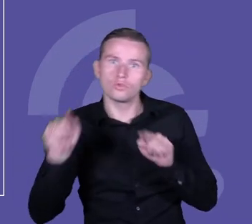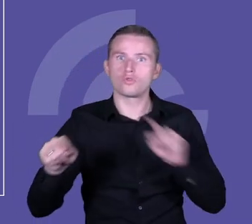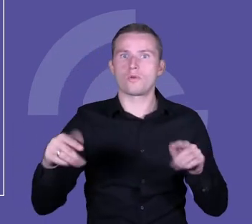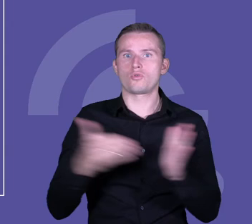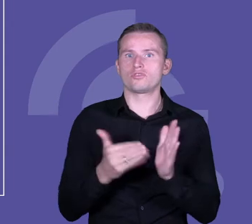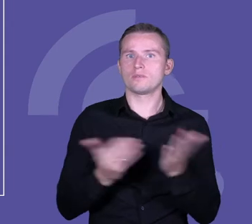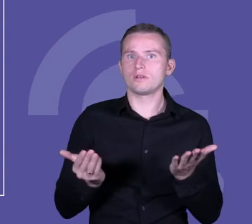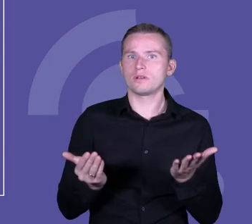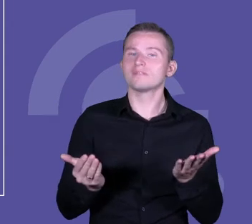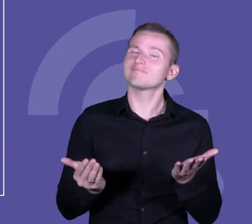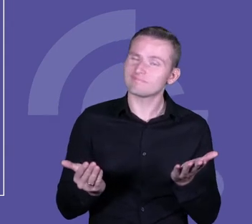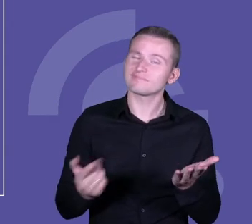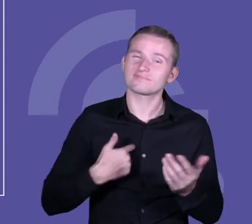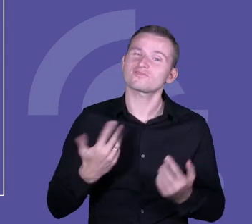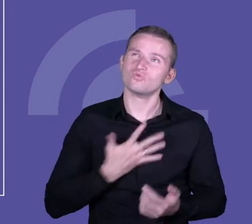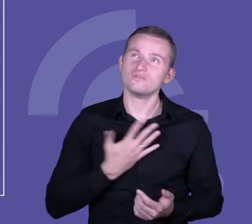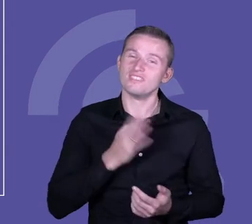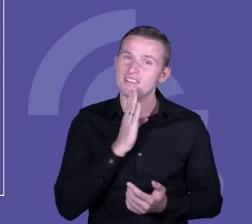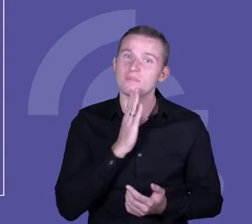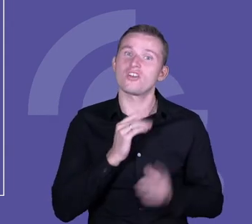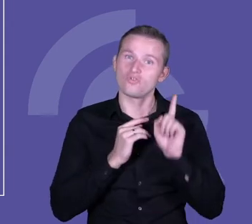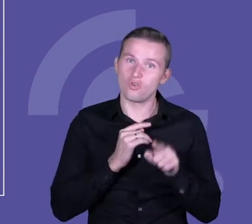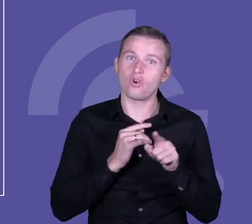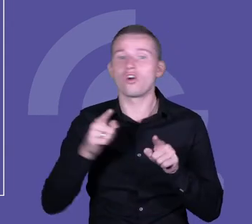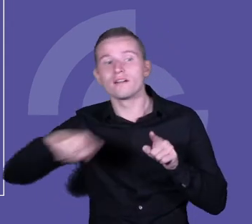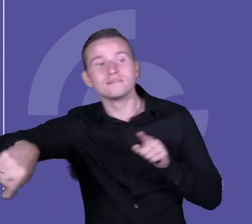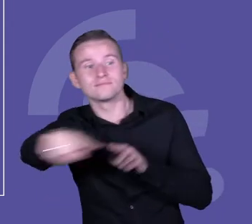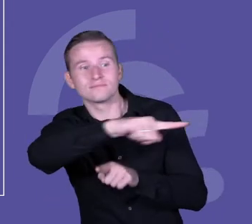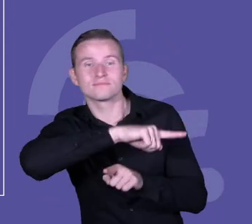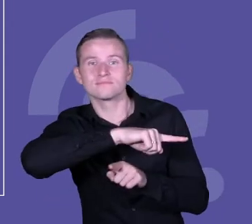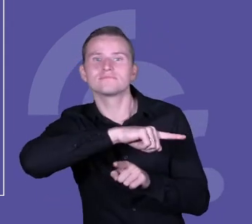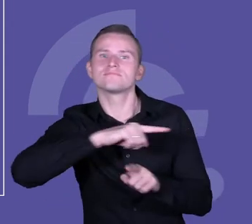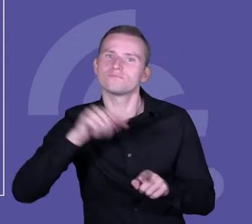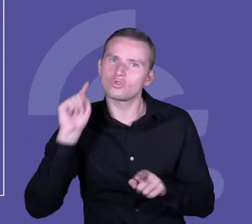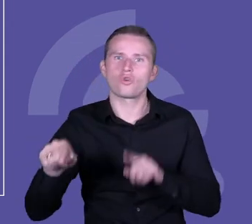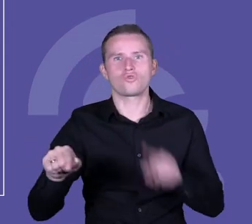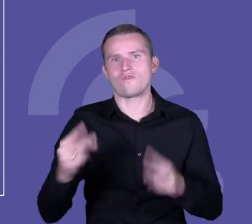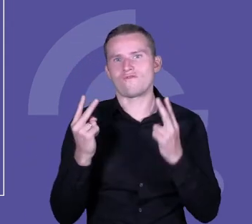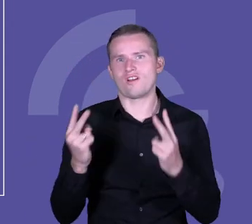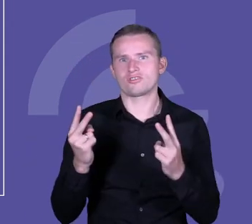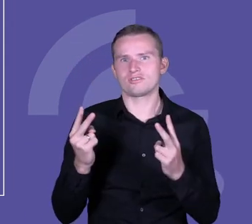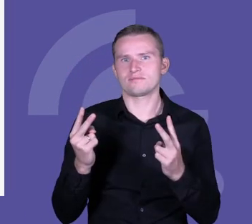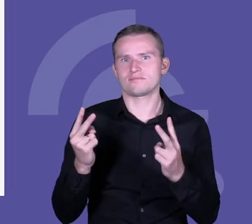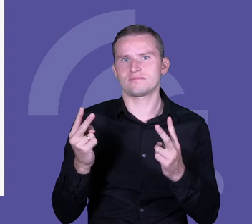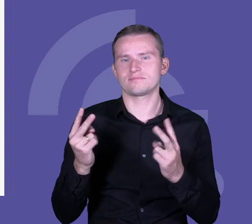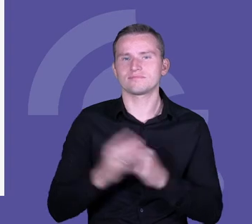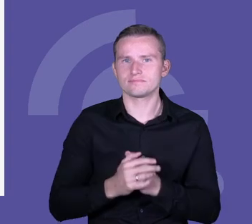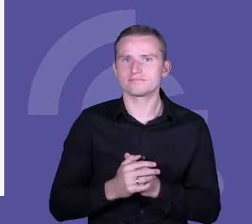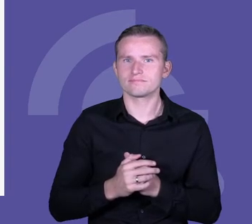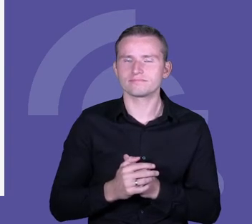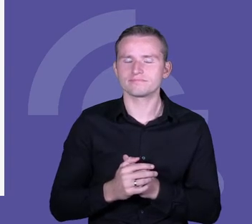chyba obydwie rzeczy powinny być bardzo mocno gdzieś tam osadzone i na tych dwóch nogach gdzieś tam powinniśmy